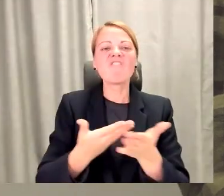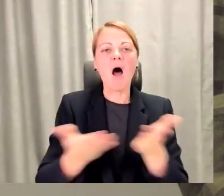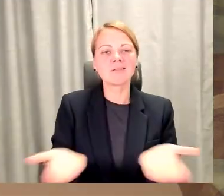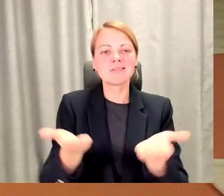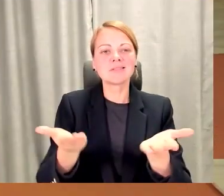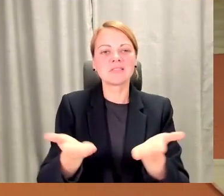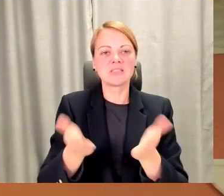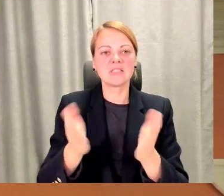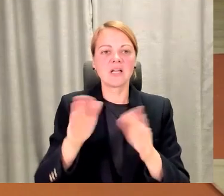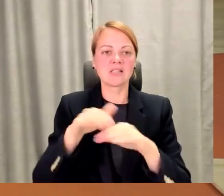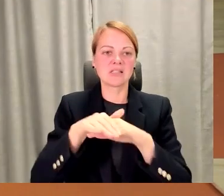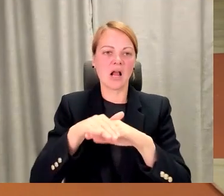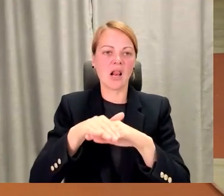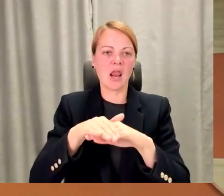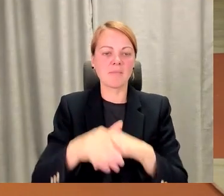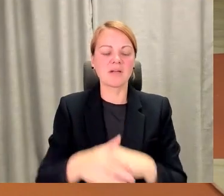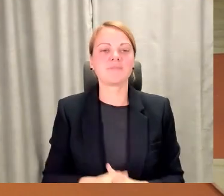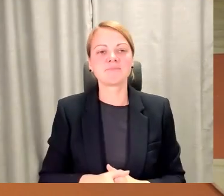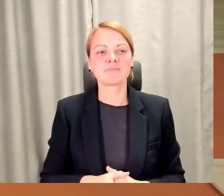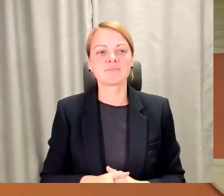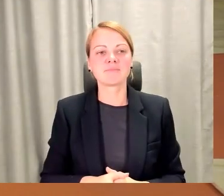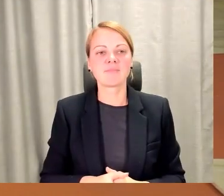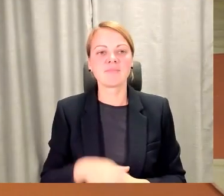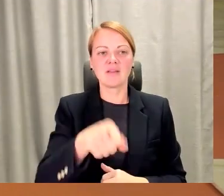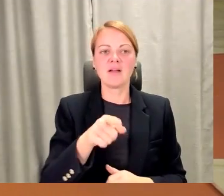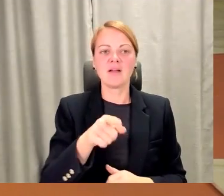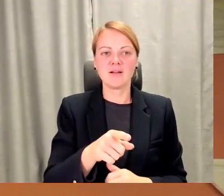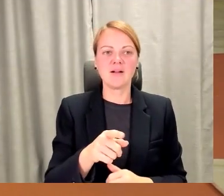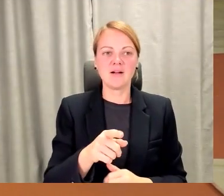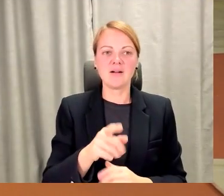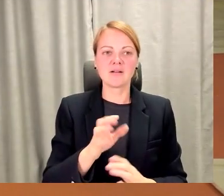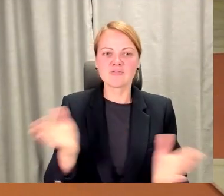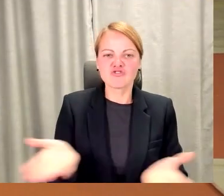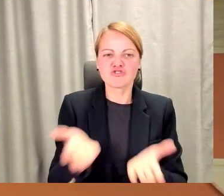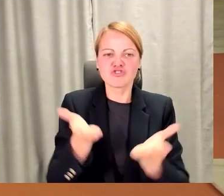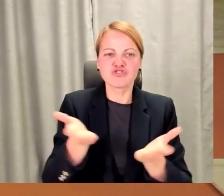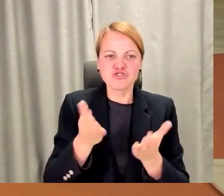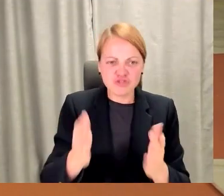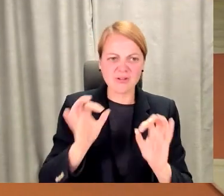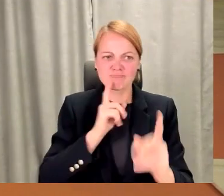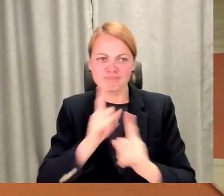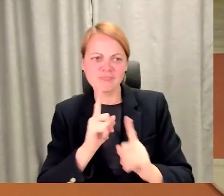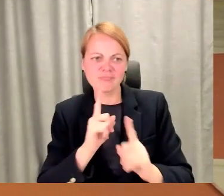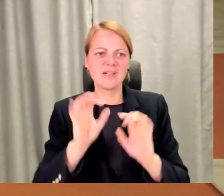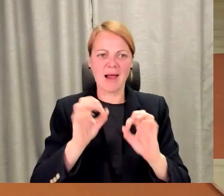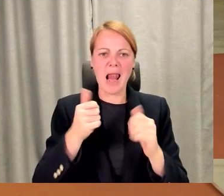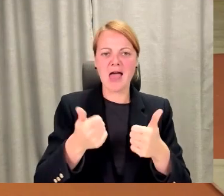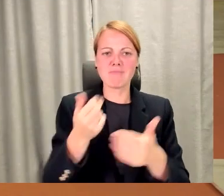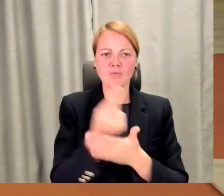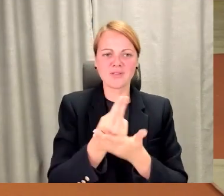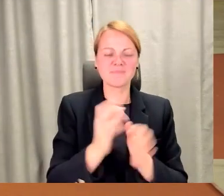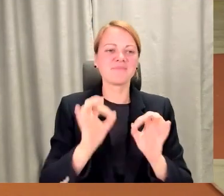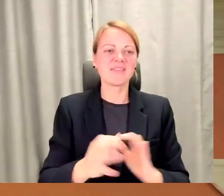pauklētos labā nozīmē. Tieši tā. Paldies. Mēs šobrīd, kā lai saka, mēs radījām